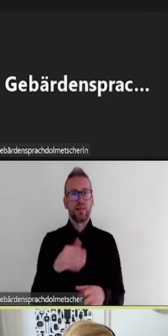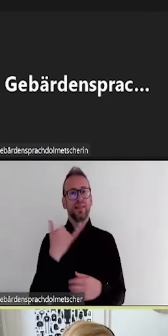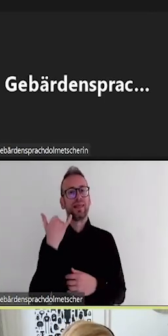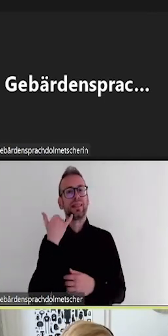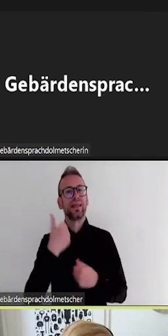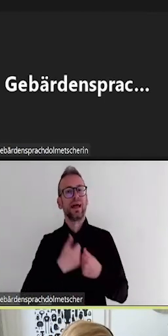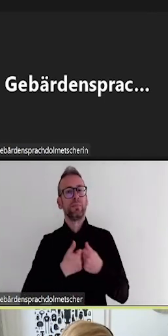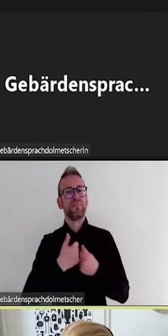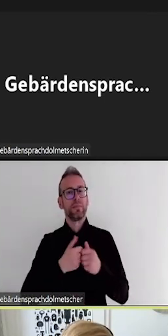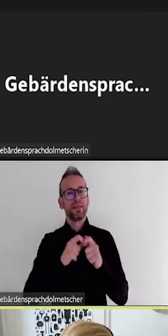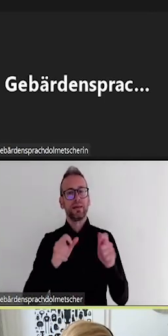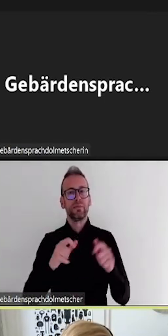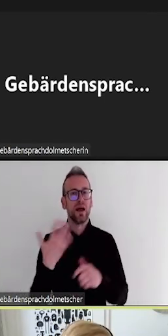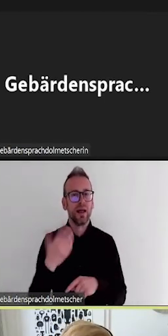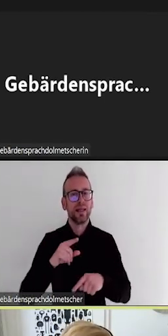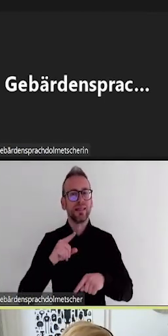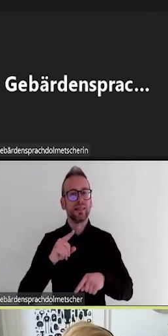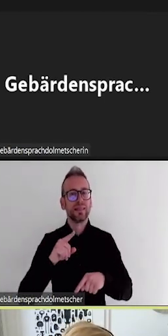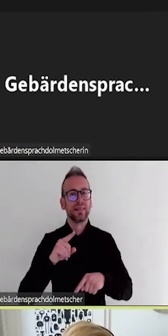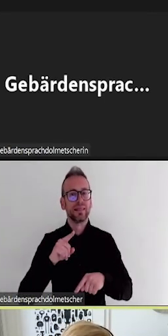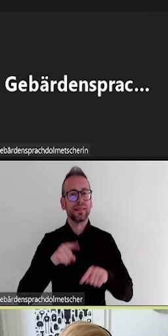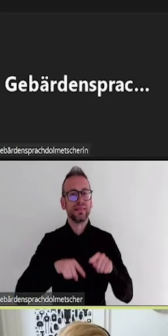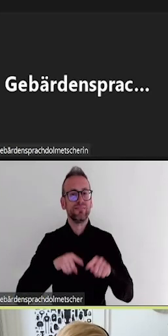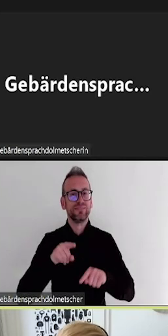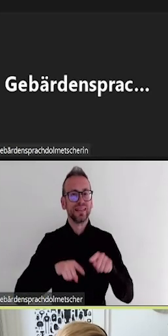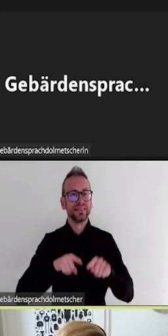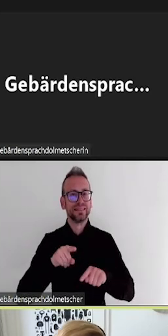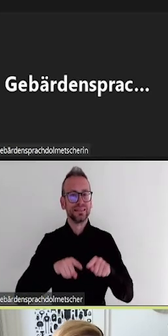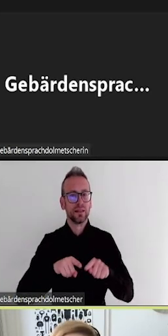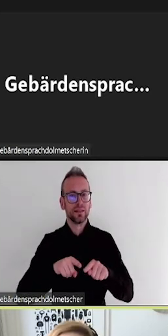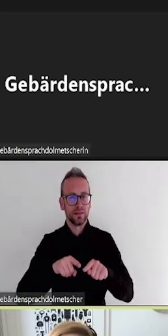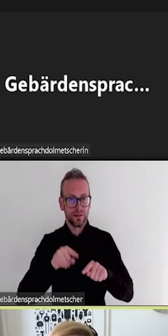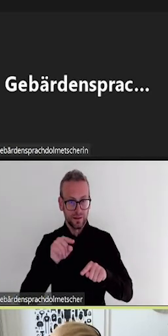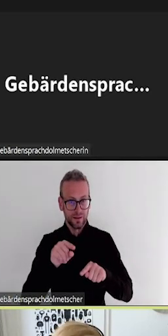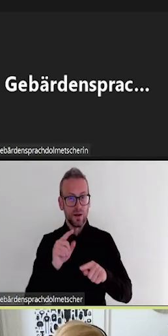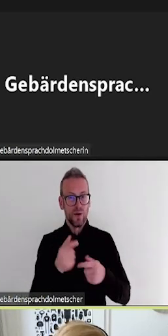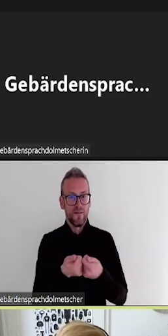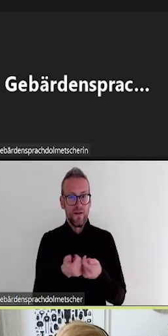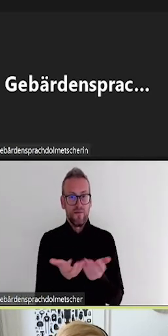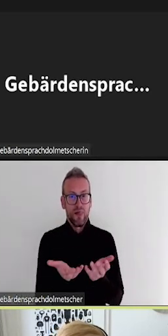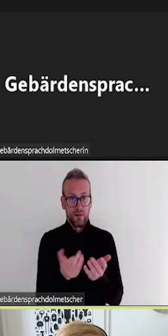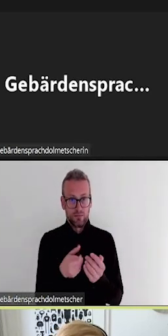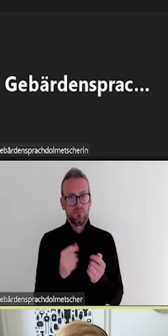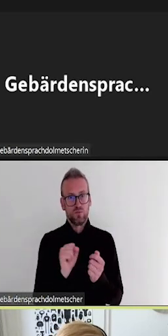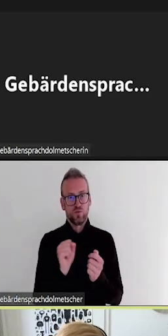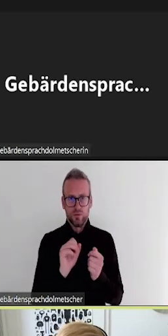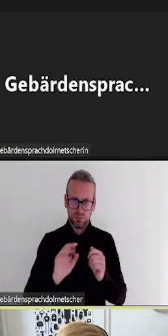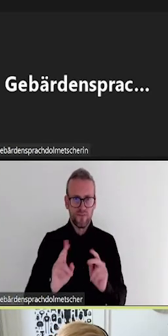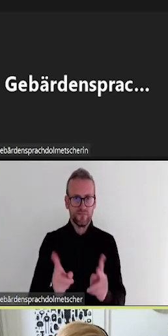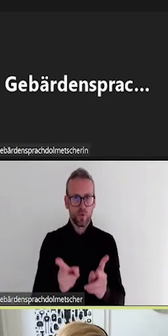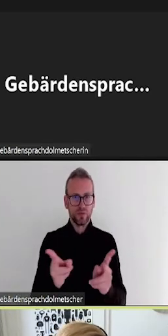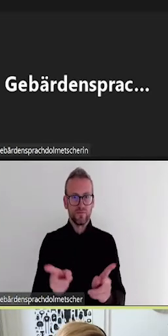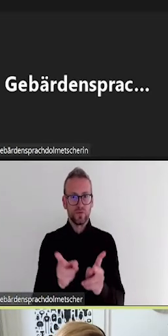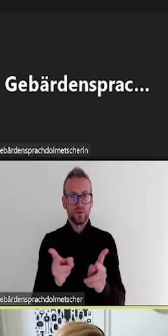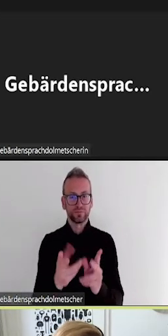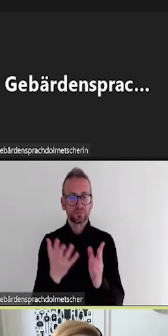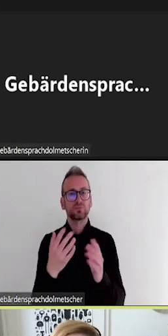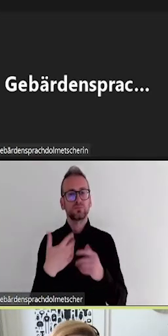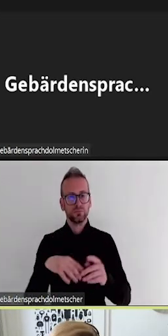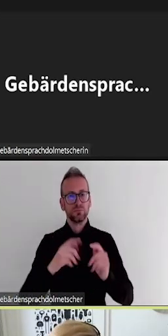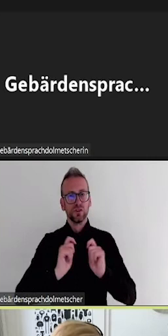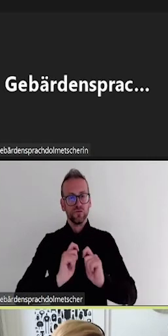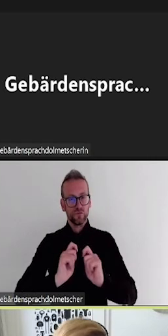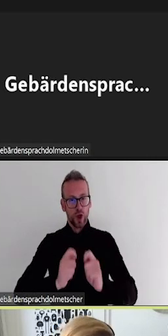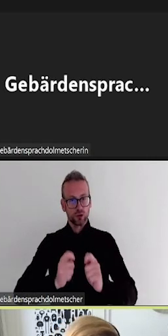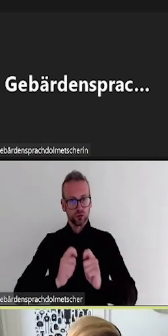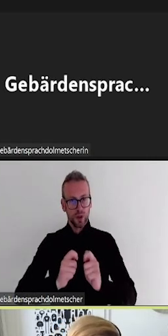Dafür haben wir uns erstmal die Ausgangssituation angeschaut, die wir in Bezug auf die bauliche Barrierefreiheit haben. Das ist so, dass es an der Uni